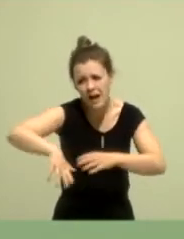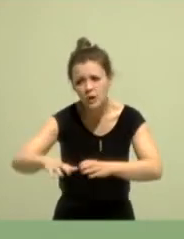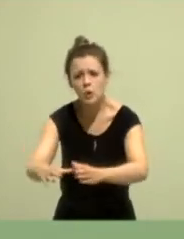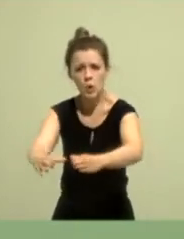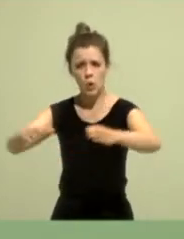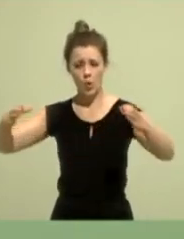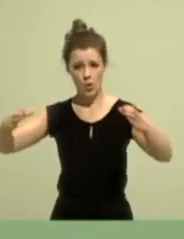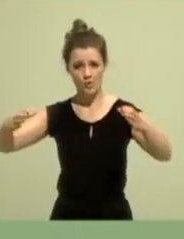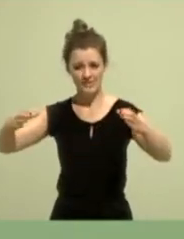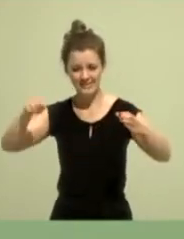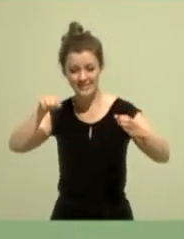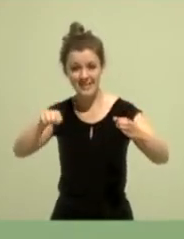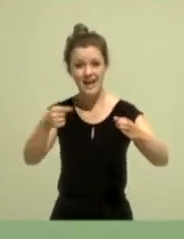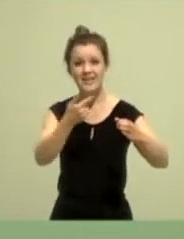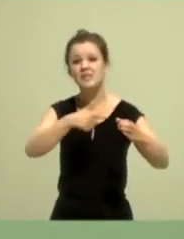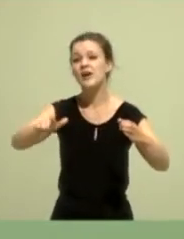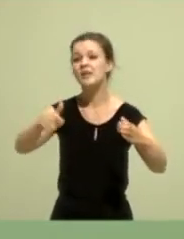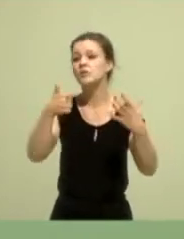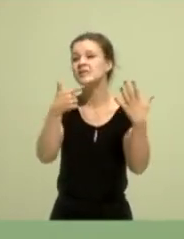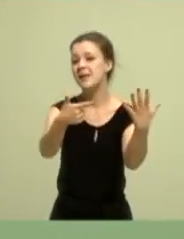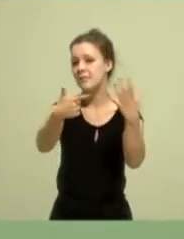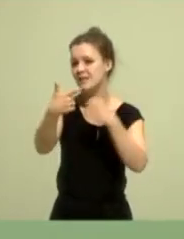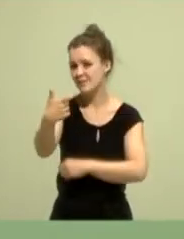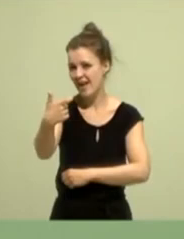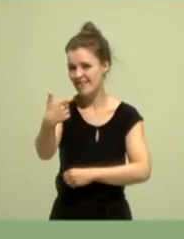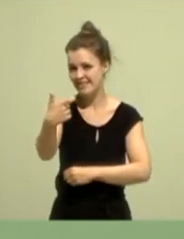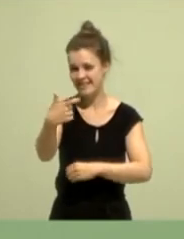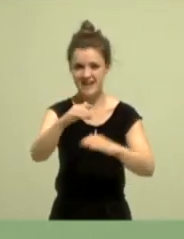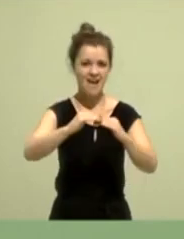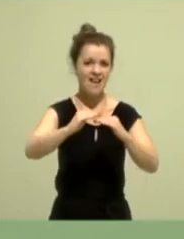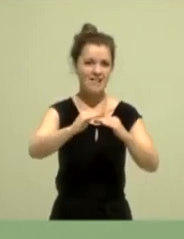2027 hervorzugehen.